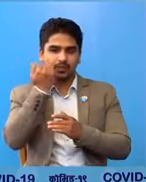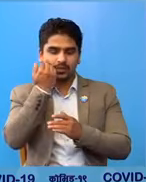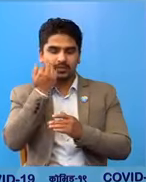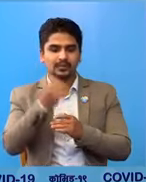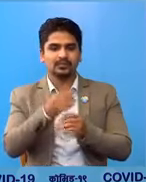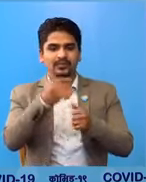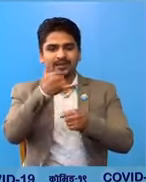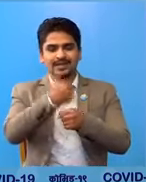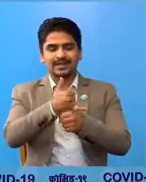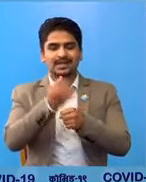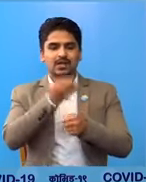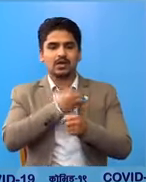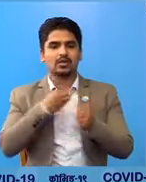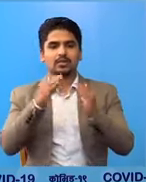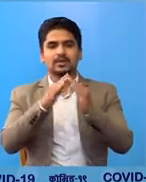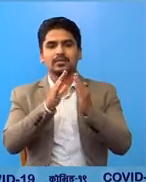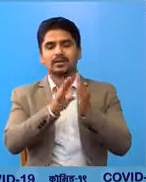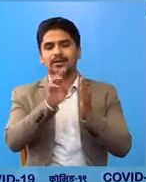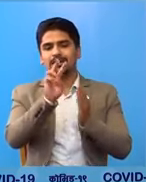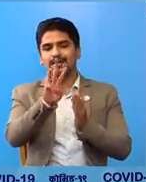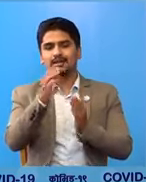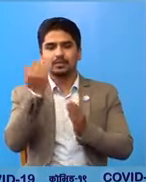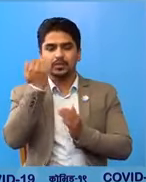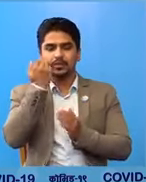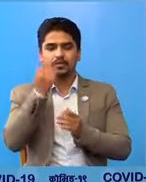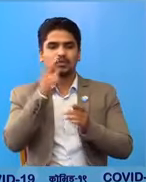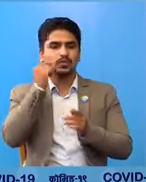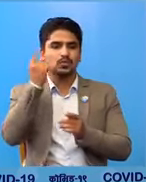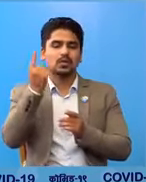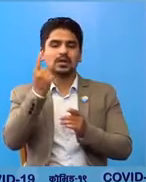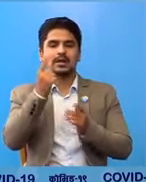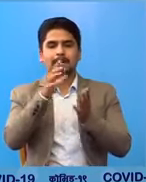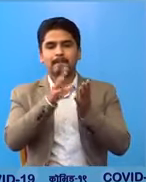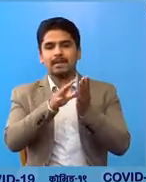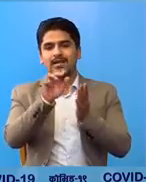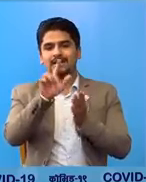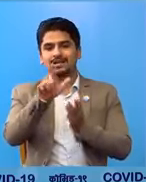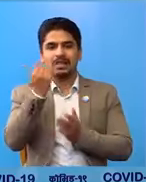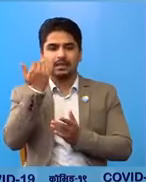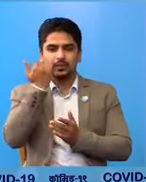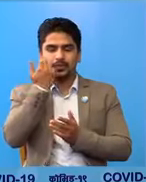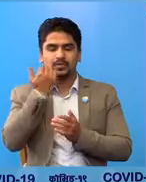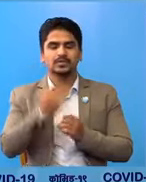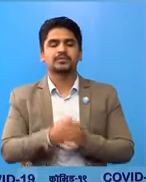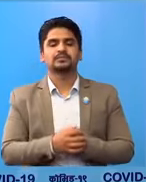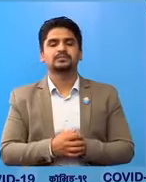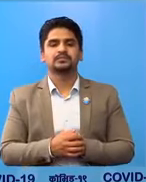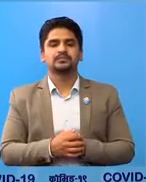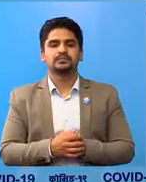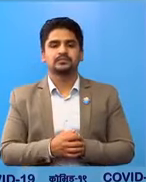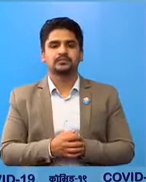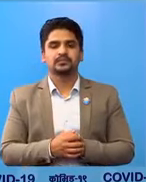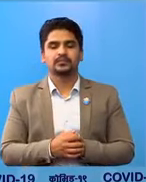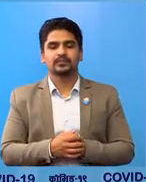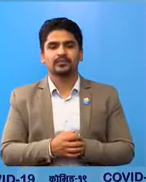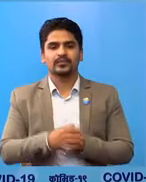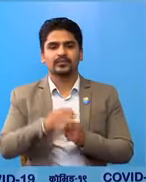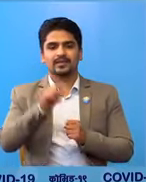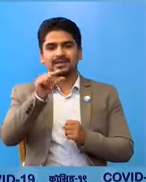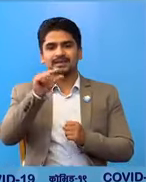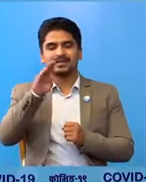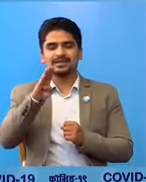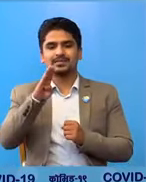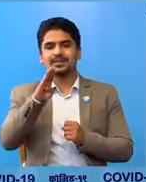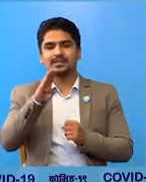अस्पताल बाट तीन पूरू सरू गोर्खा अस्पताल बाट साथ पूरूश अरू जीपी कोईरला